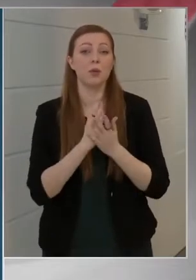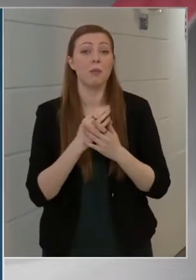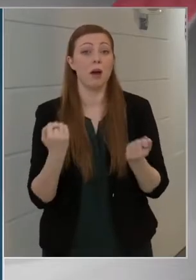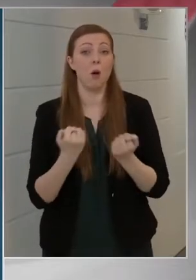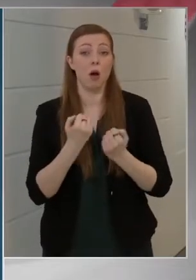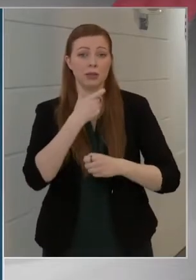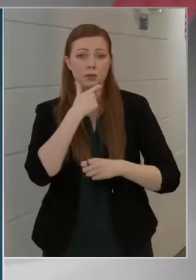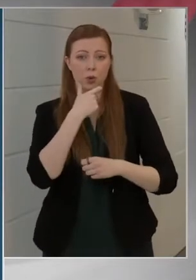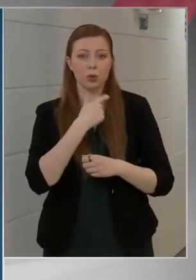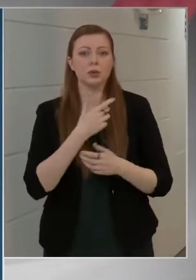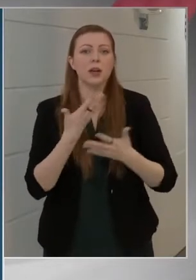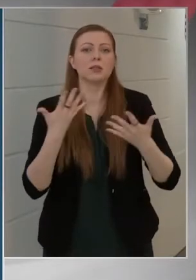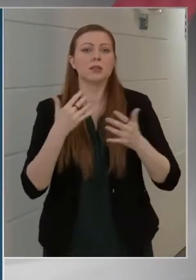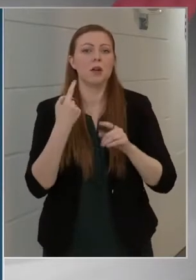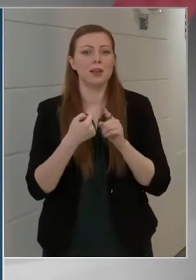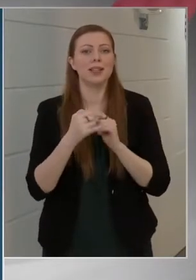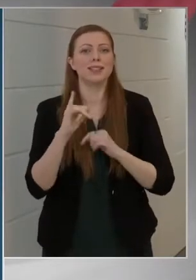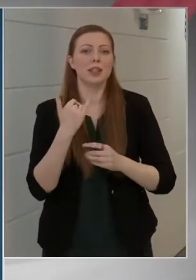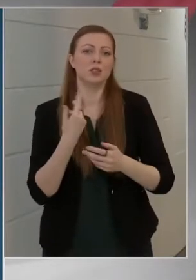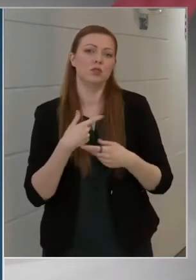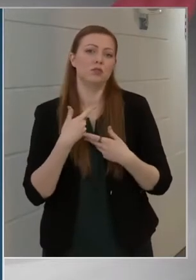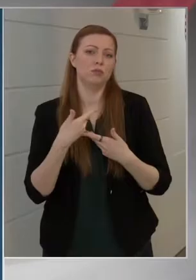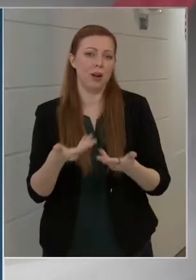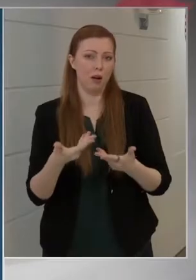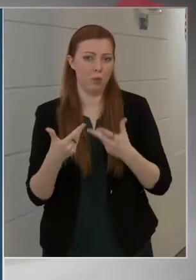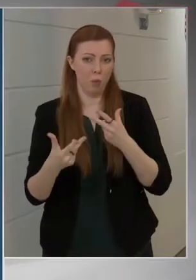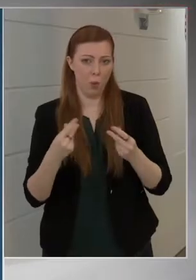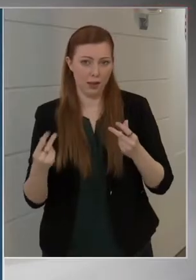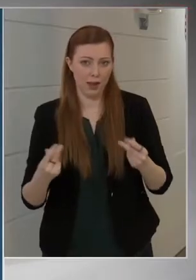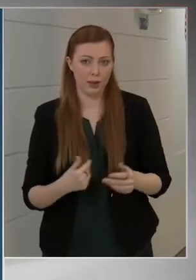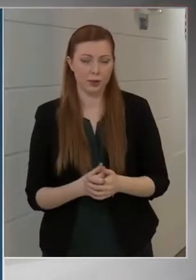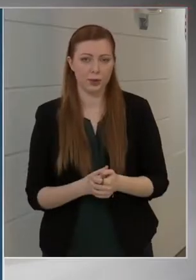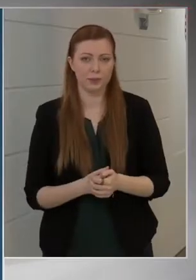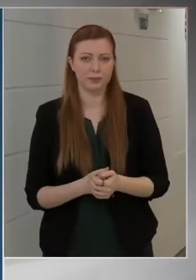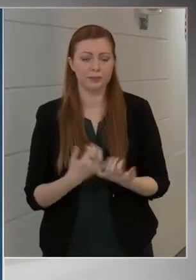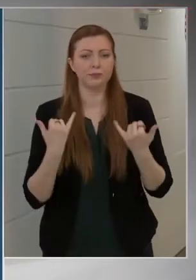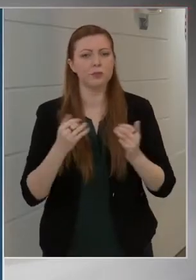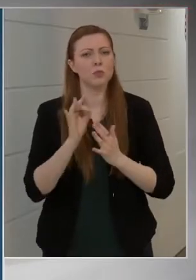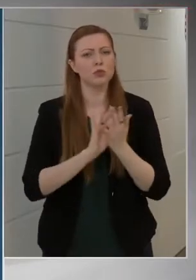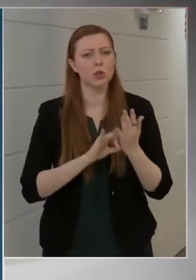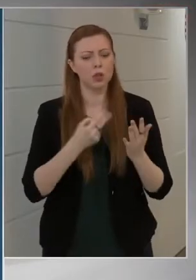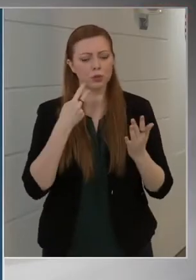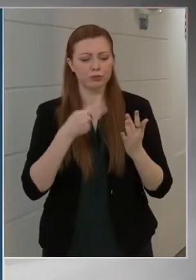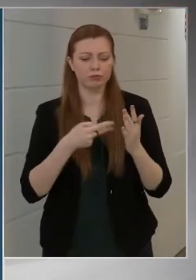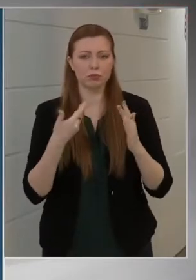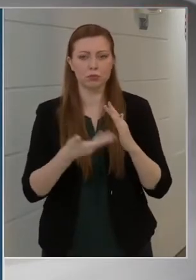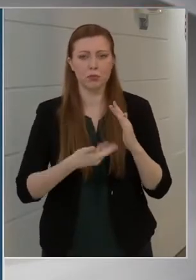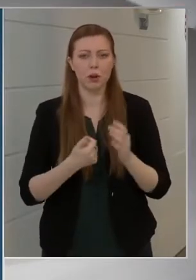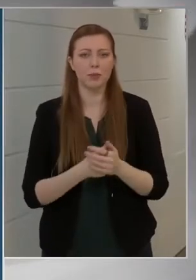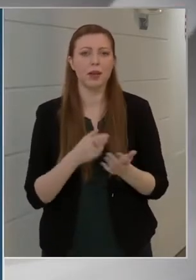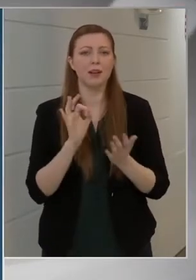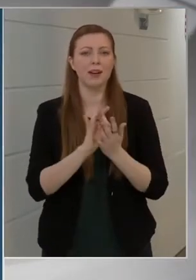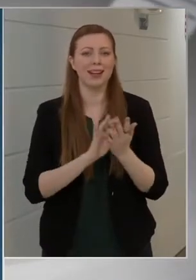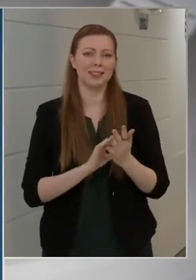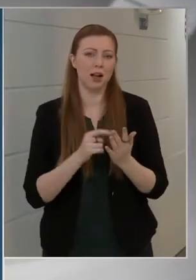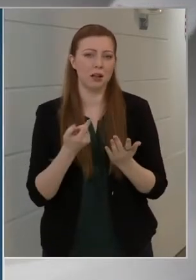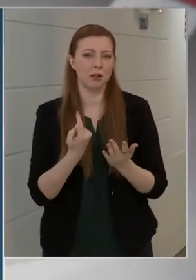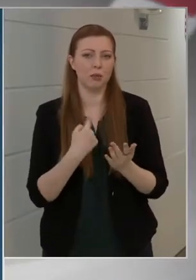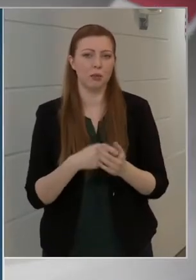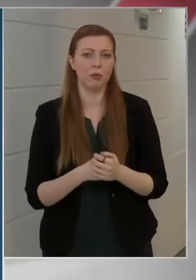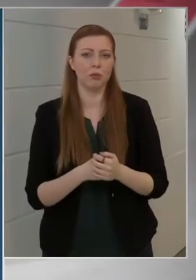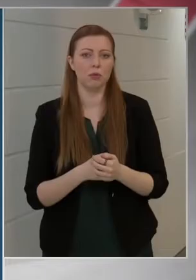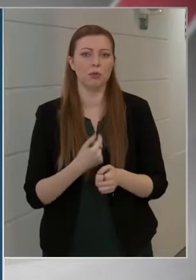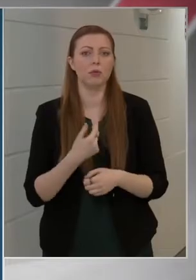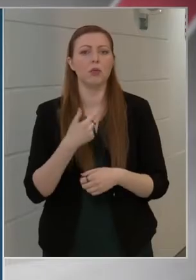korosztály jelentős része is megkapta az oltást. A jelenlegi adataink szerint a regisztráta körében a